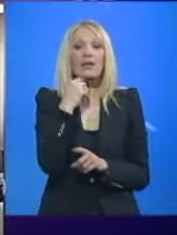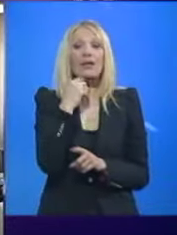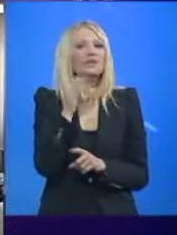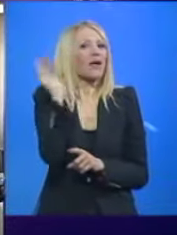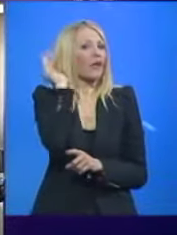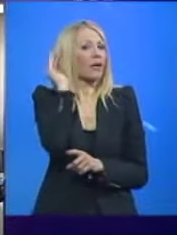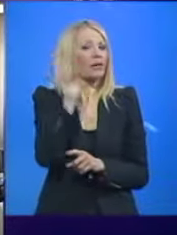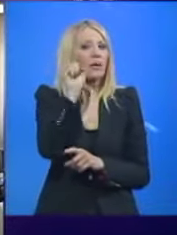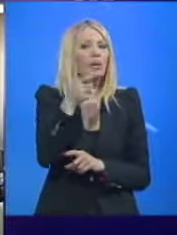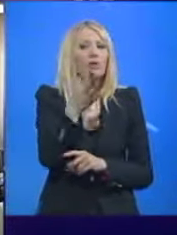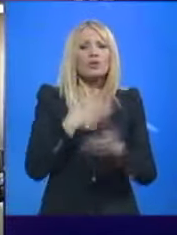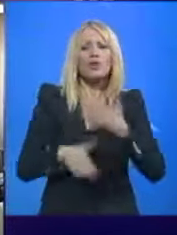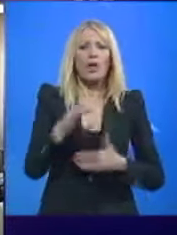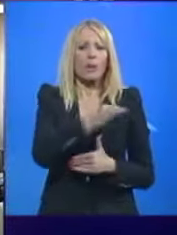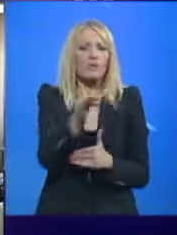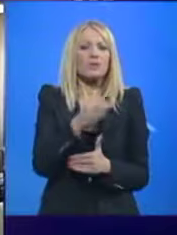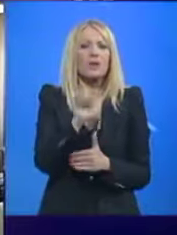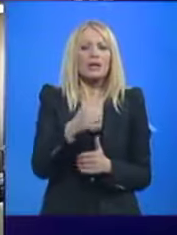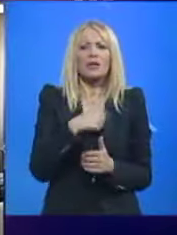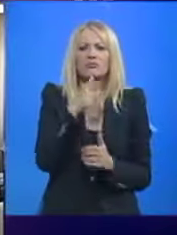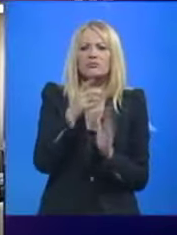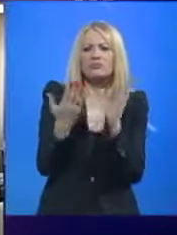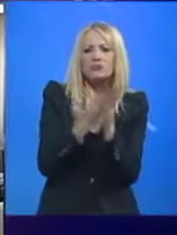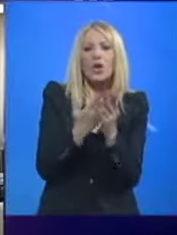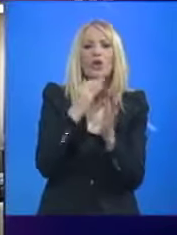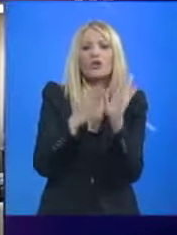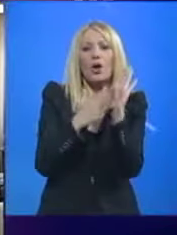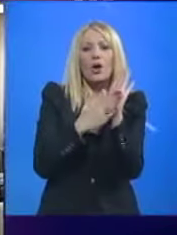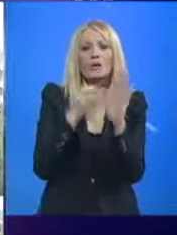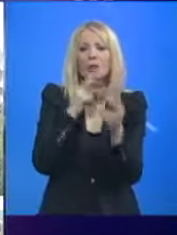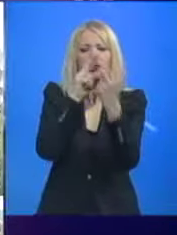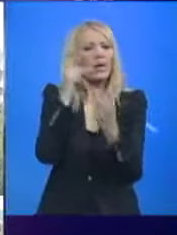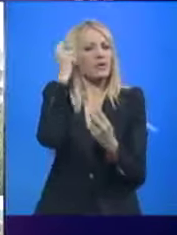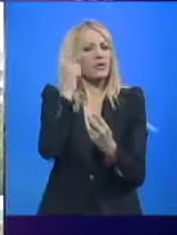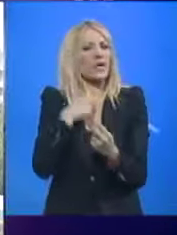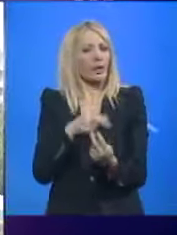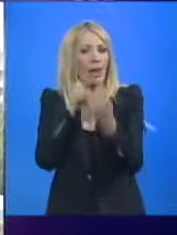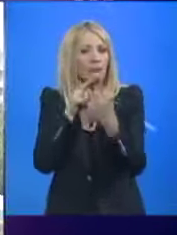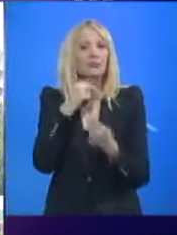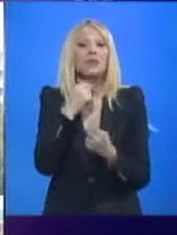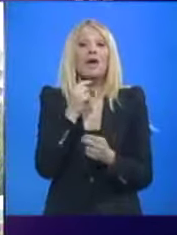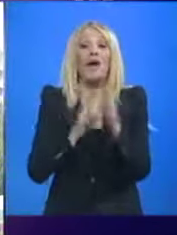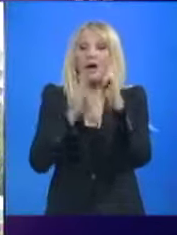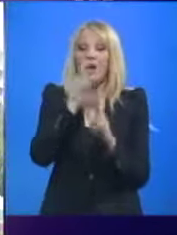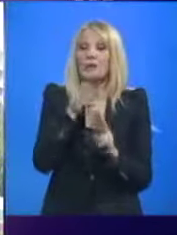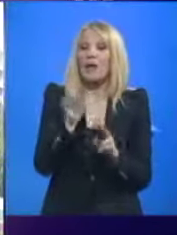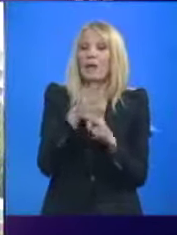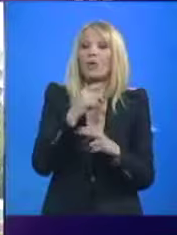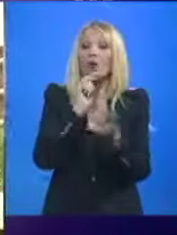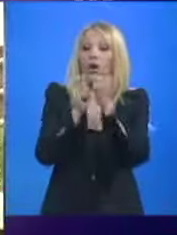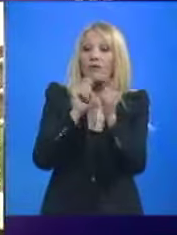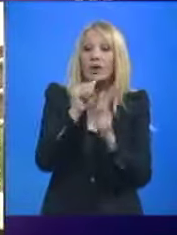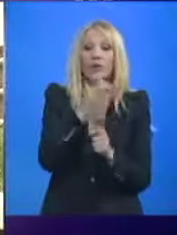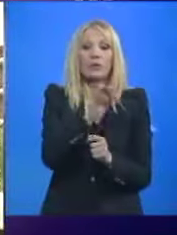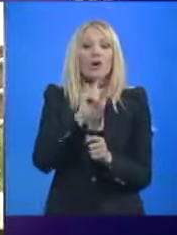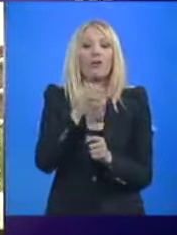partije. Toliko oželje opozicije da argumentima sučali mišljenja. Dok opozicija i vlast ne mogu da se dogovore ko to ne